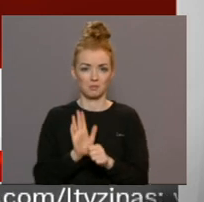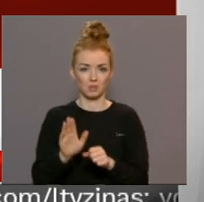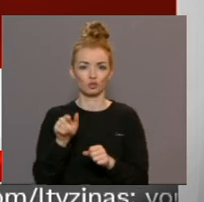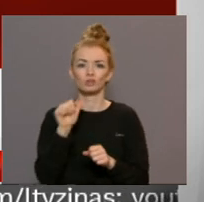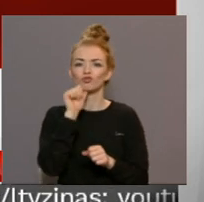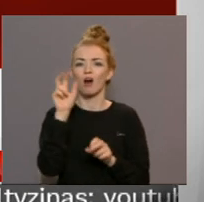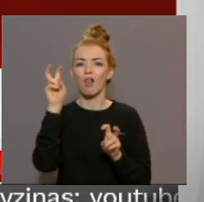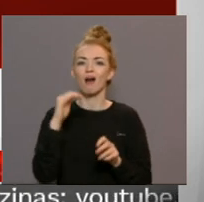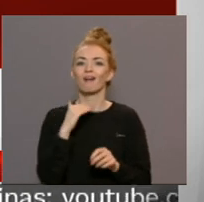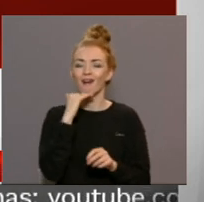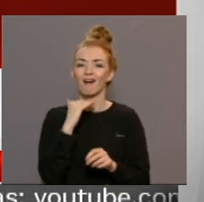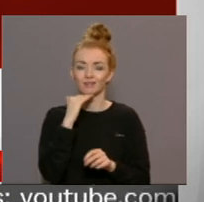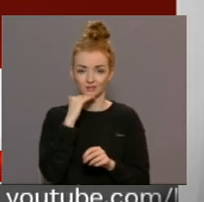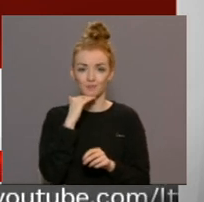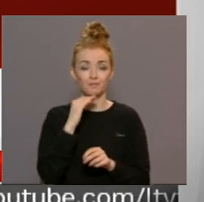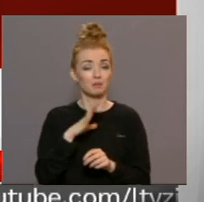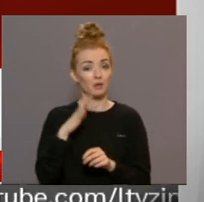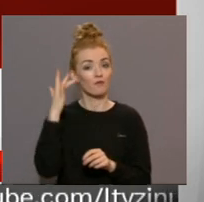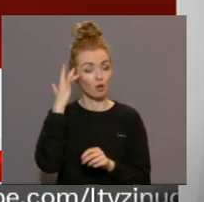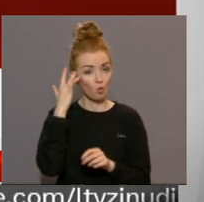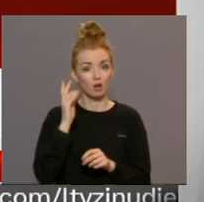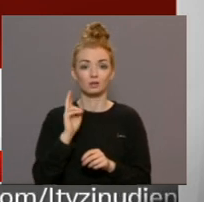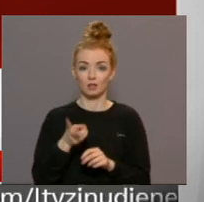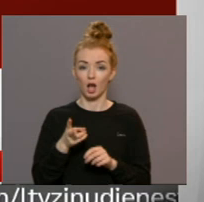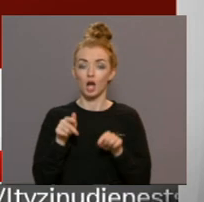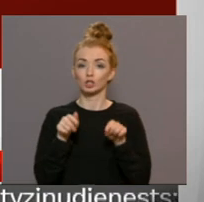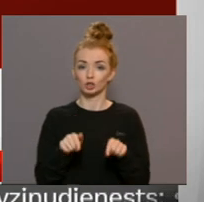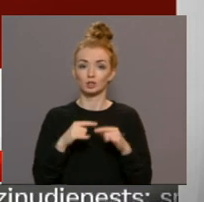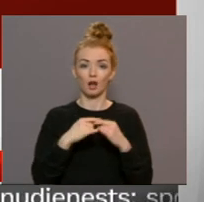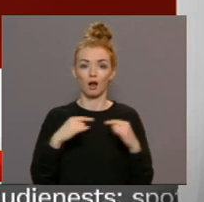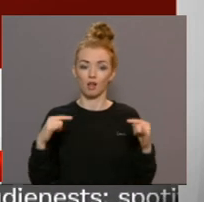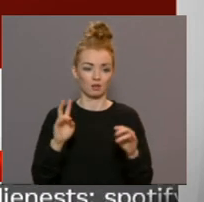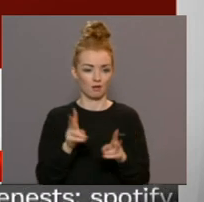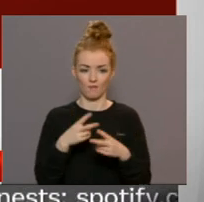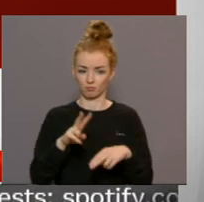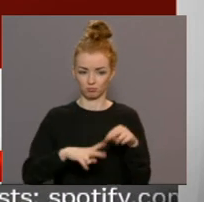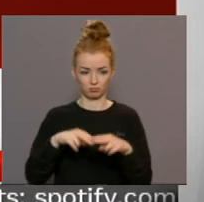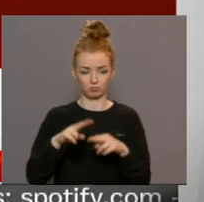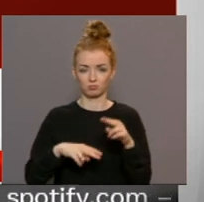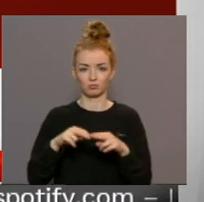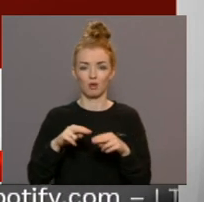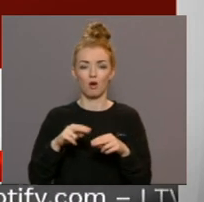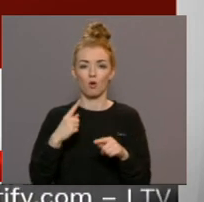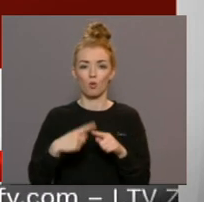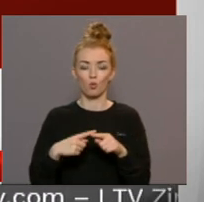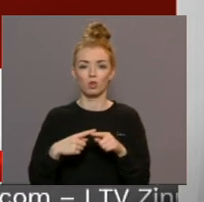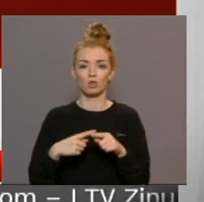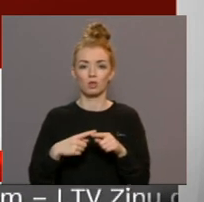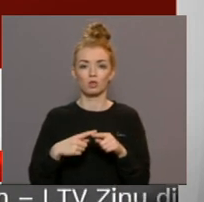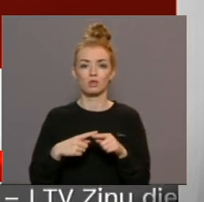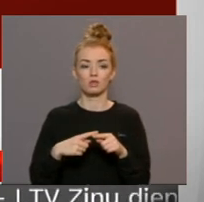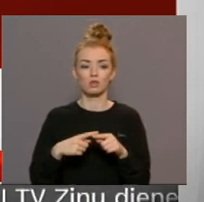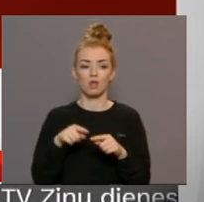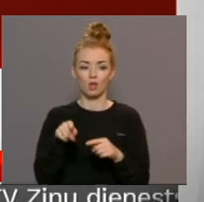jautājumiem, bija viedoklis, ka šis gals nav jāizbūvēm. Tāds uzdevums tika arī